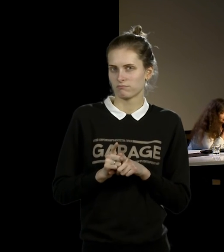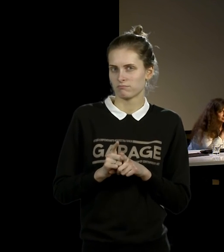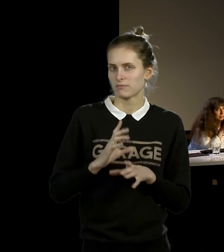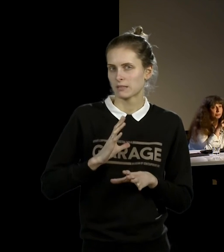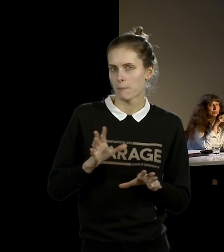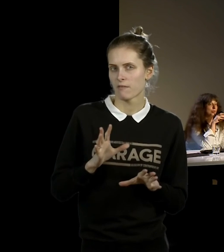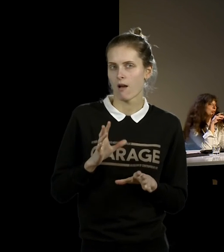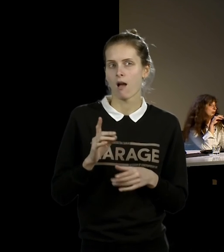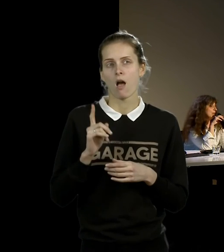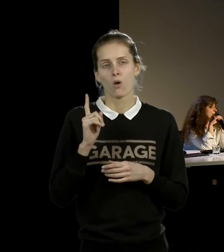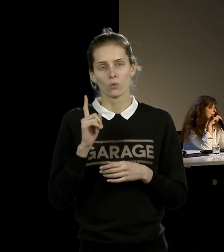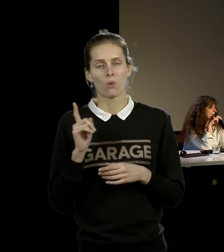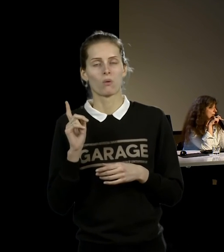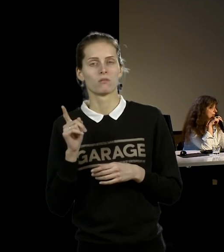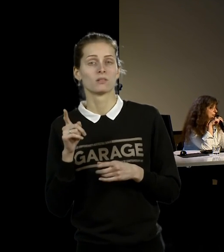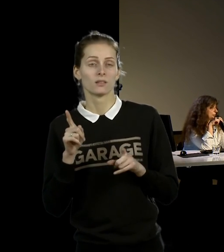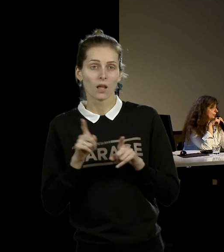один из основоположников.